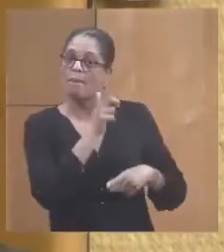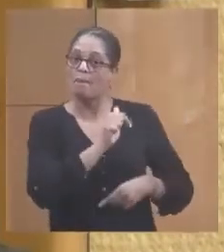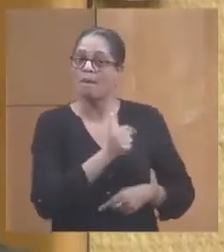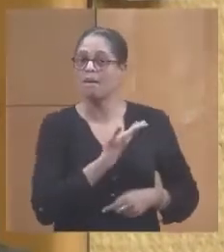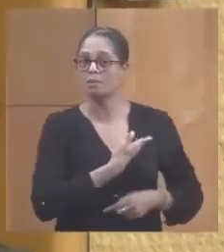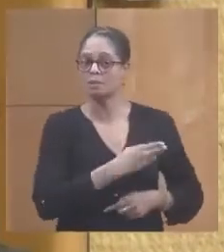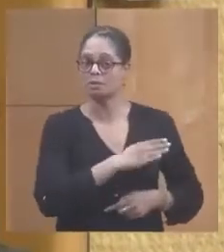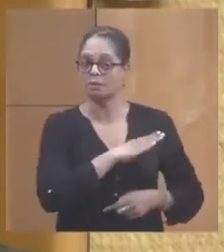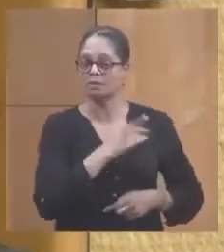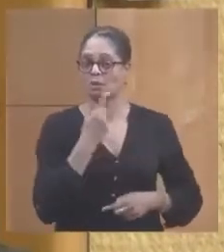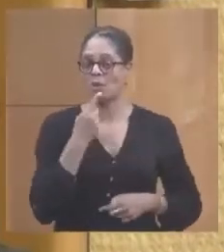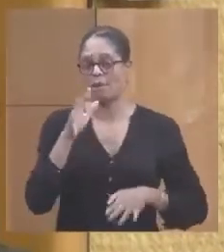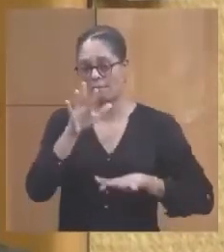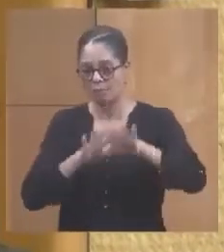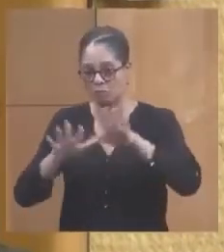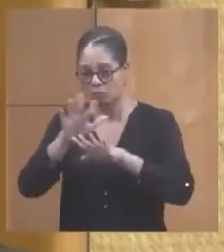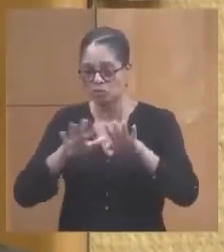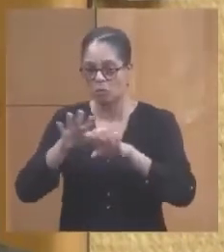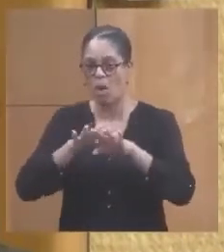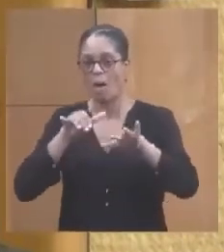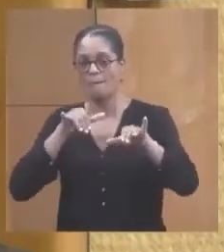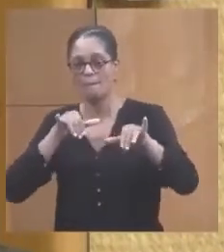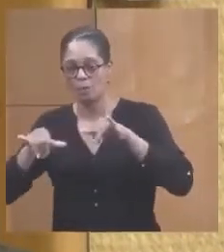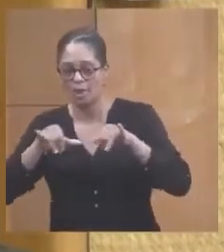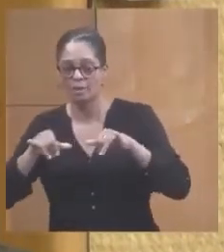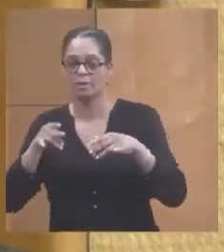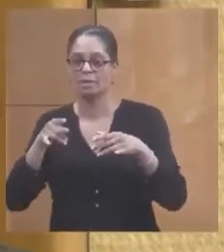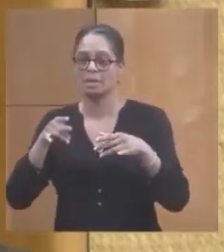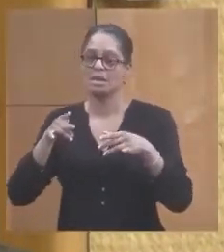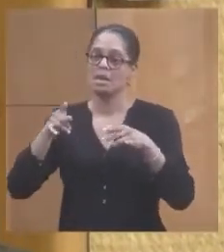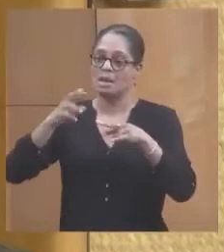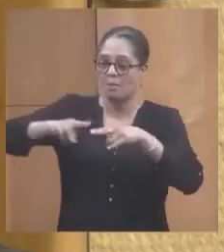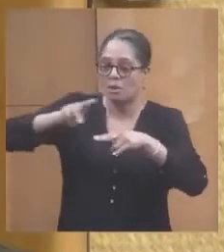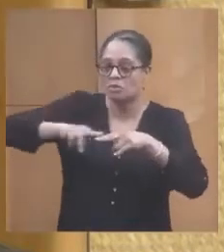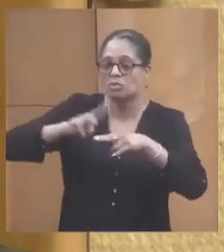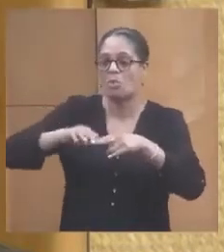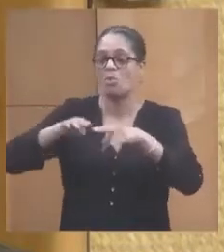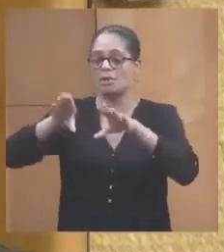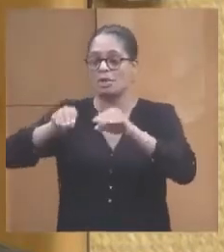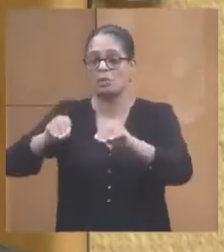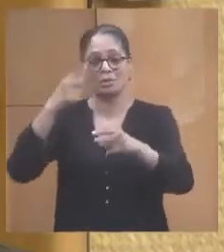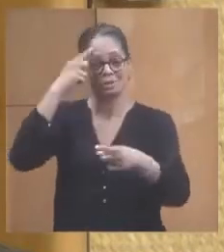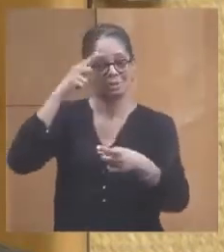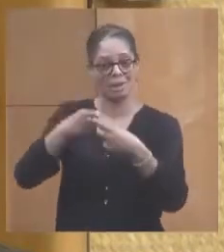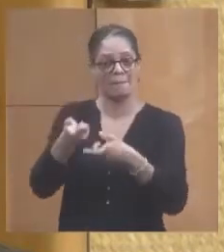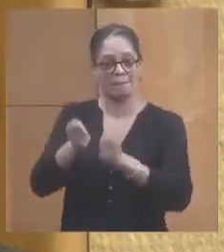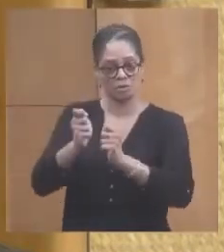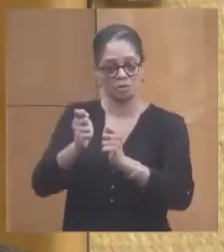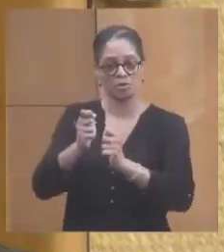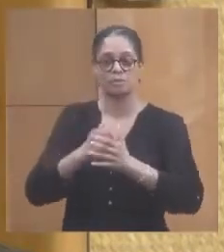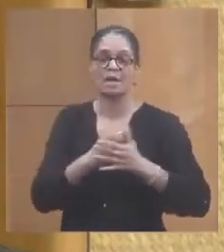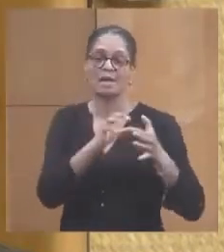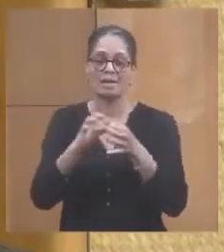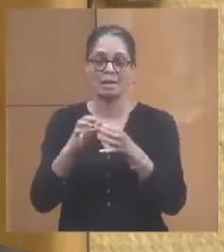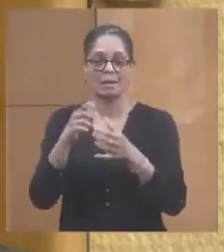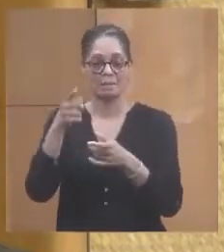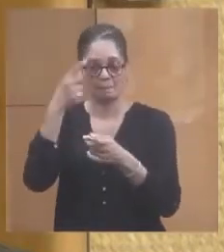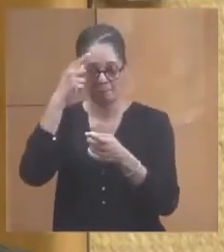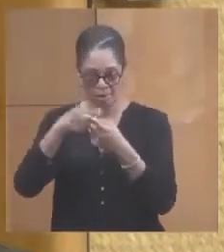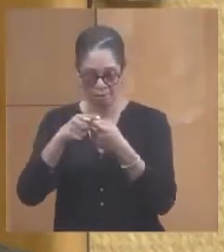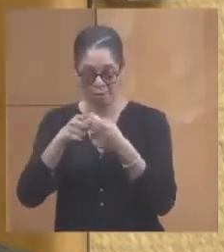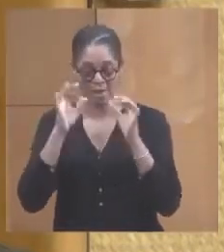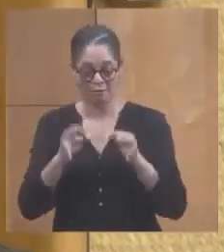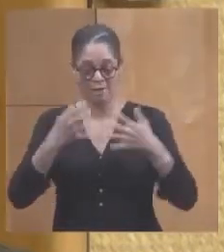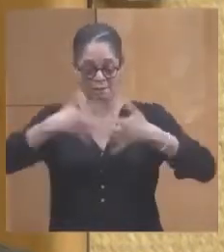de l'aménagement, de la modernisation, de la maintenance des installations relatives à la pêche, les machines à